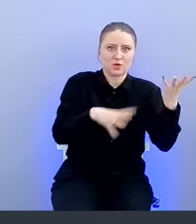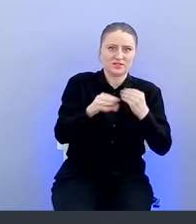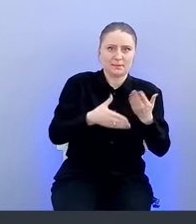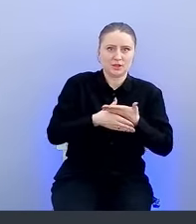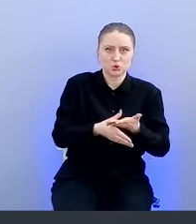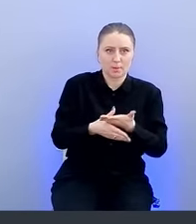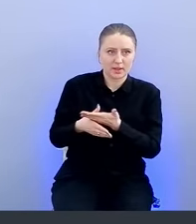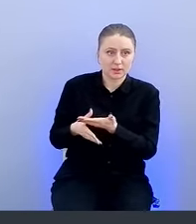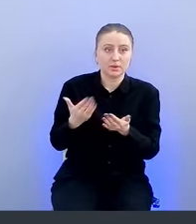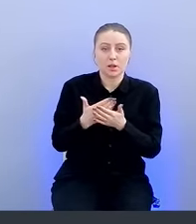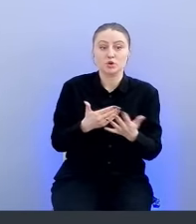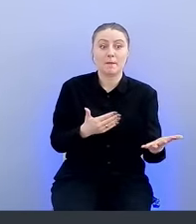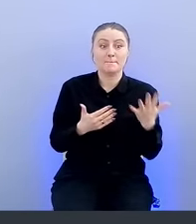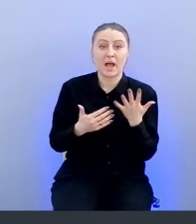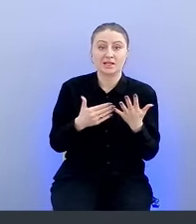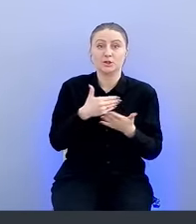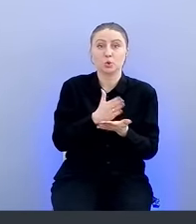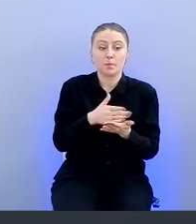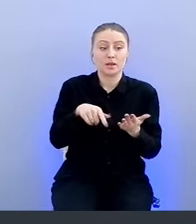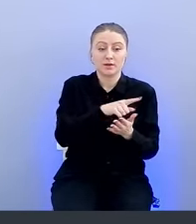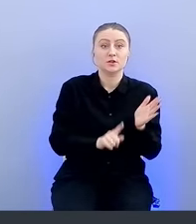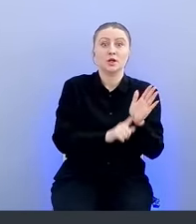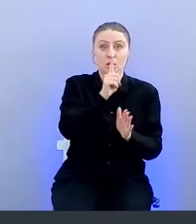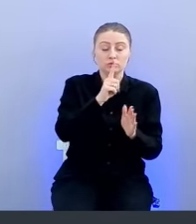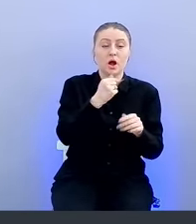есть пять инструментов запустились, пять инструментов отработали,